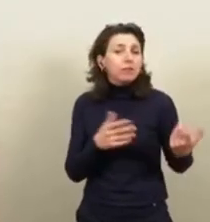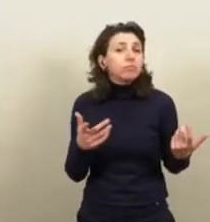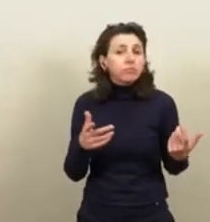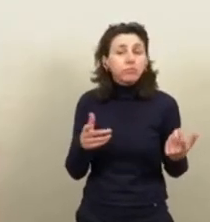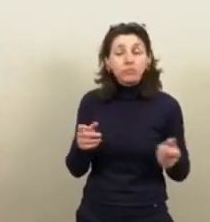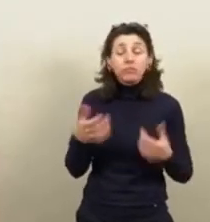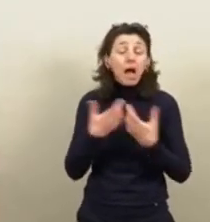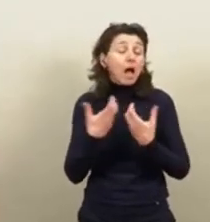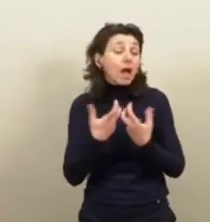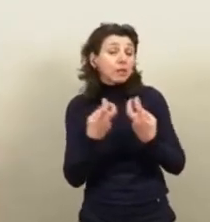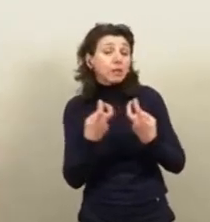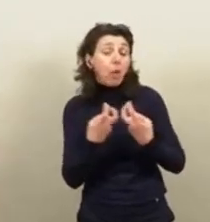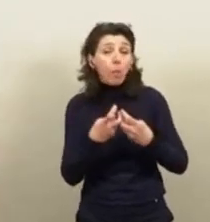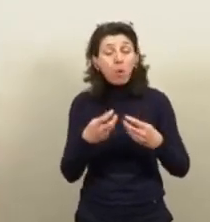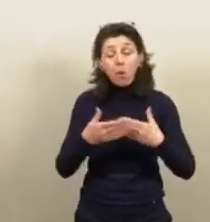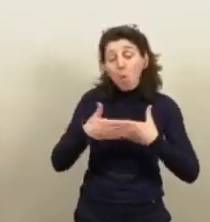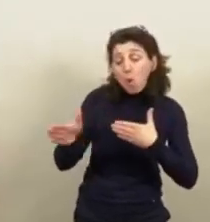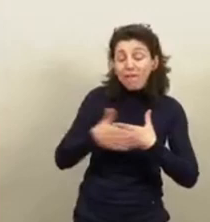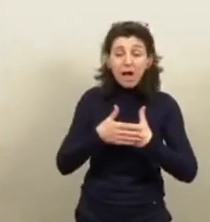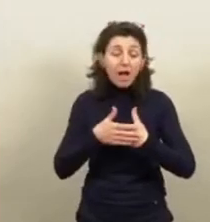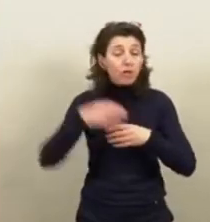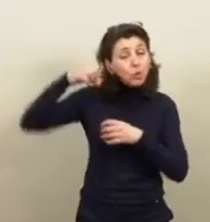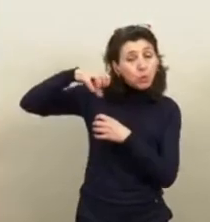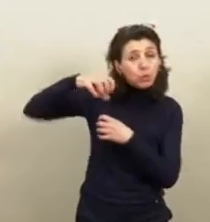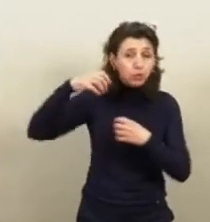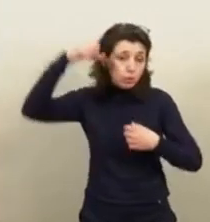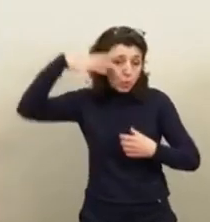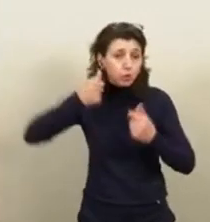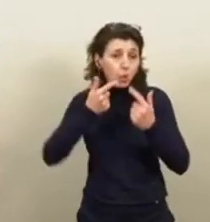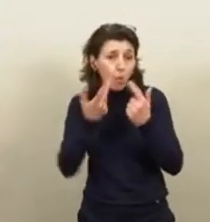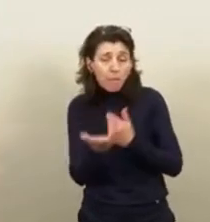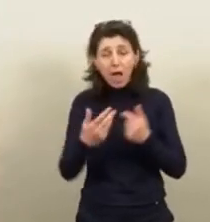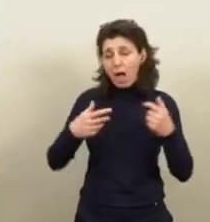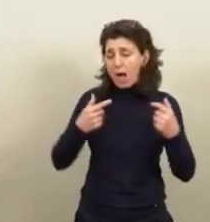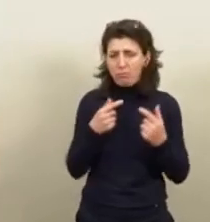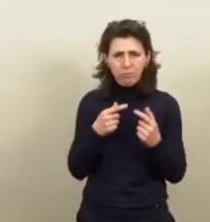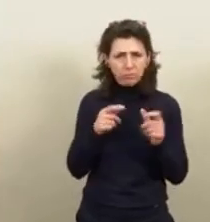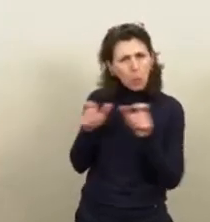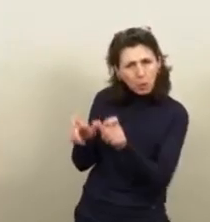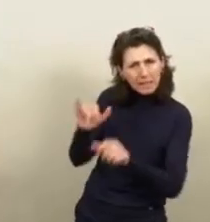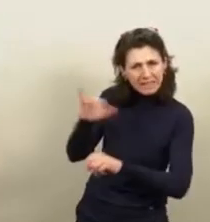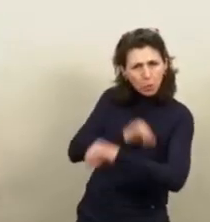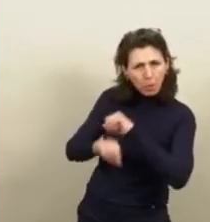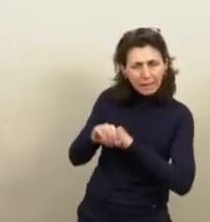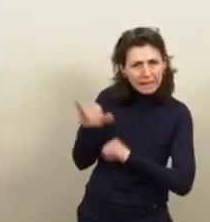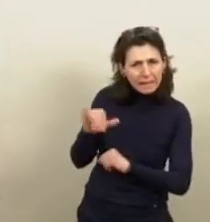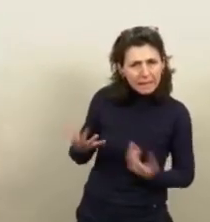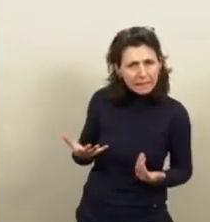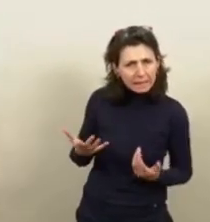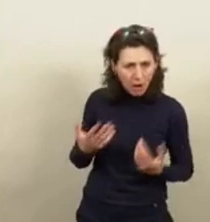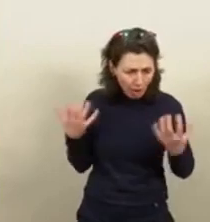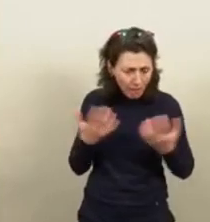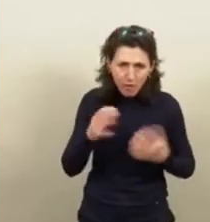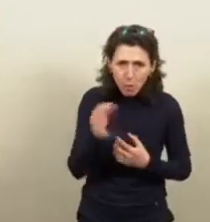les portes ouvertes, le nombre de douches, etc. Il y a quand même, un moment donné, entre les intentions et les moyens,